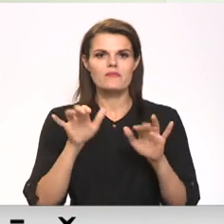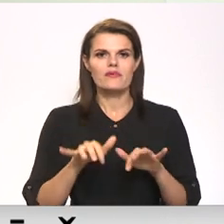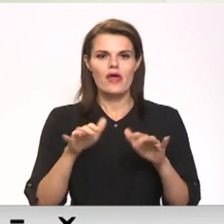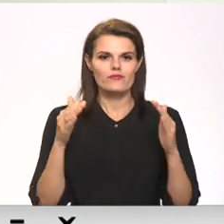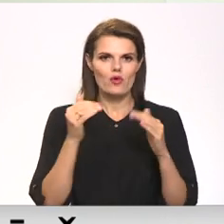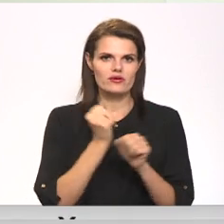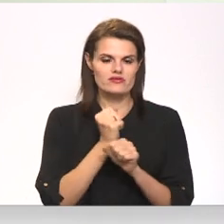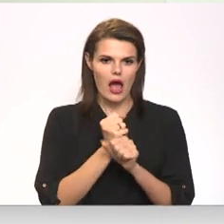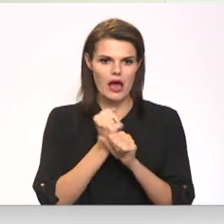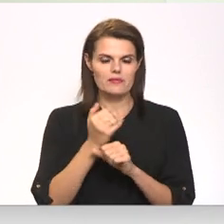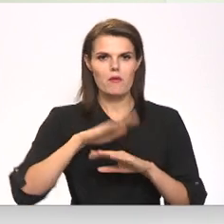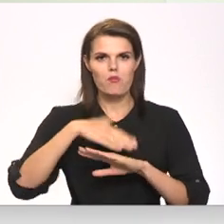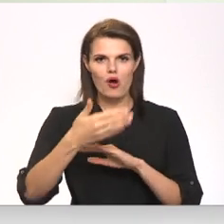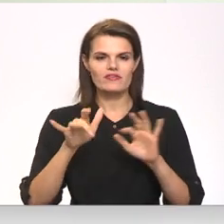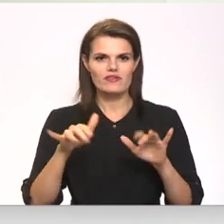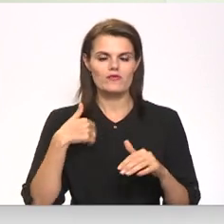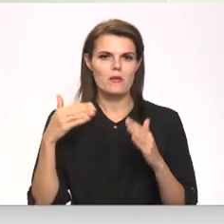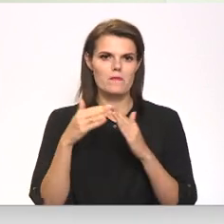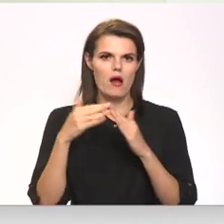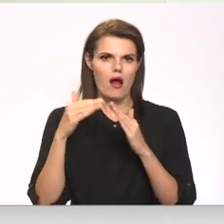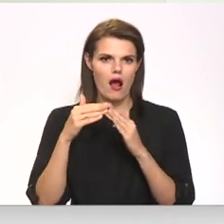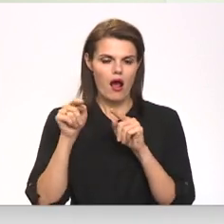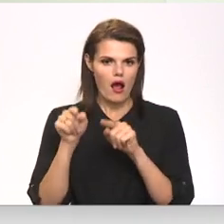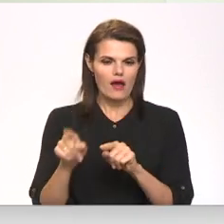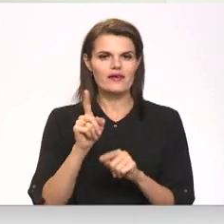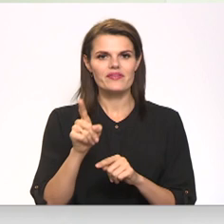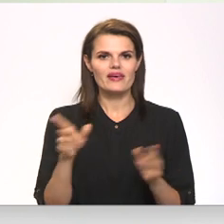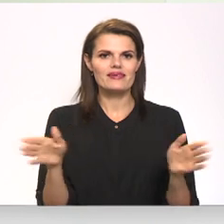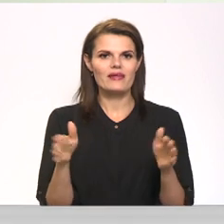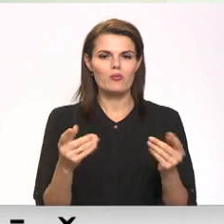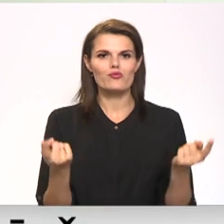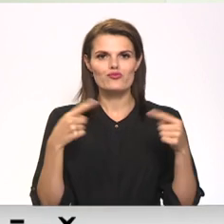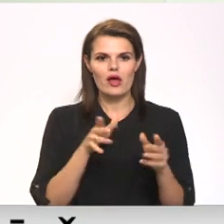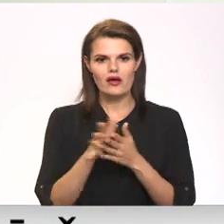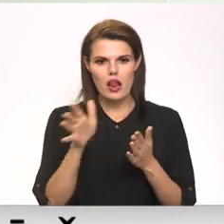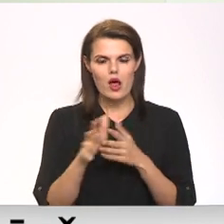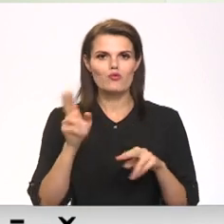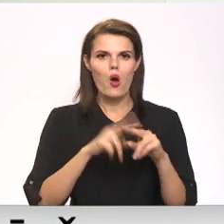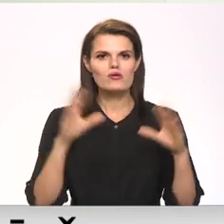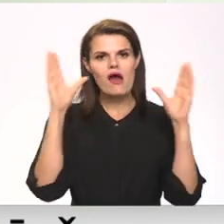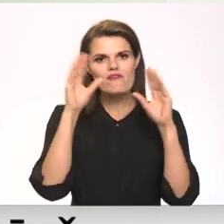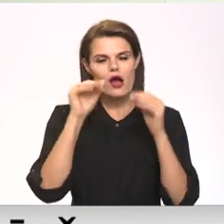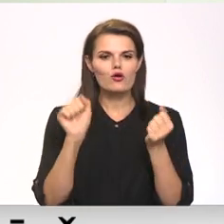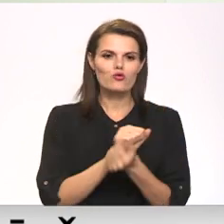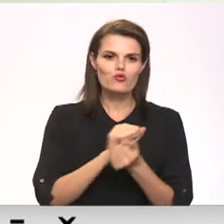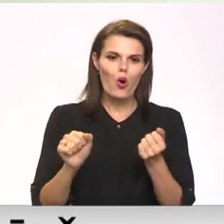ir portatīvais dators. Viņš mājās, viņš uz sēdēm tikai tiek lietots un vakaros es dokumentus, vai kad